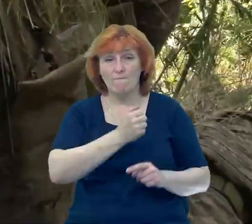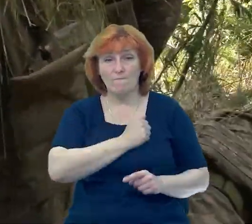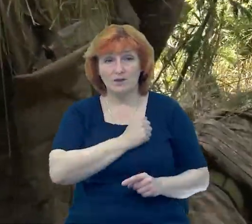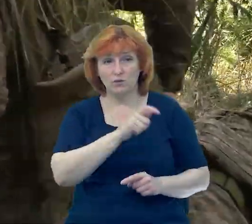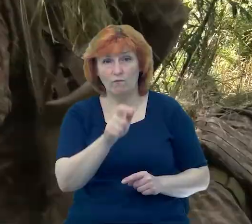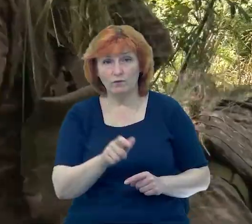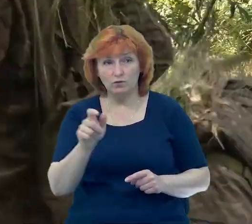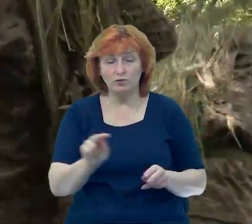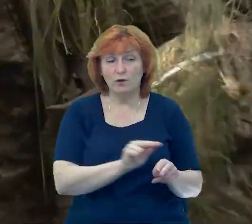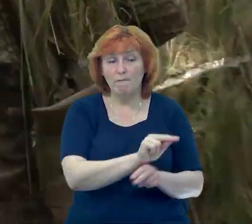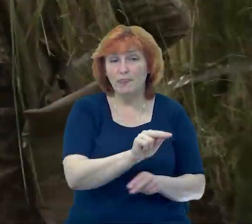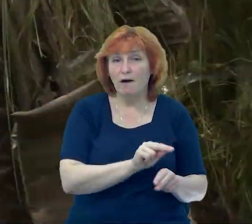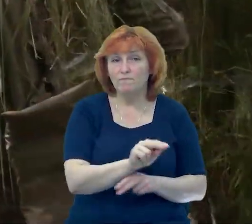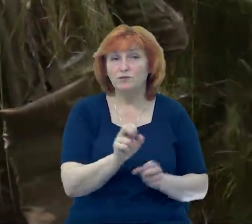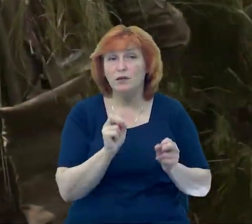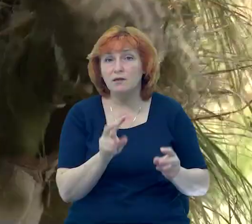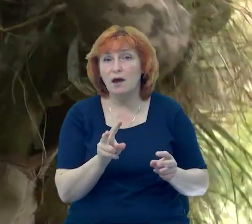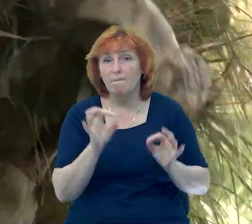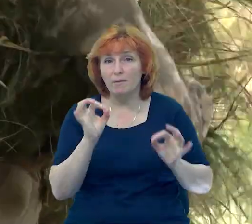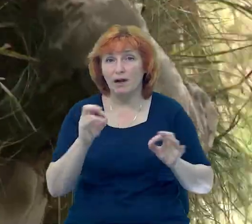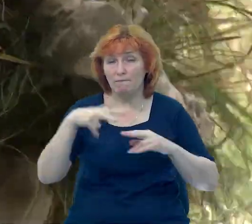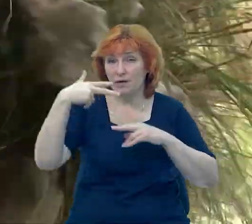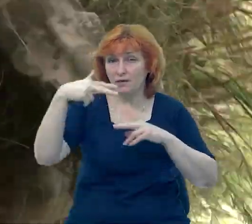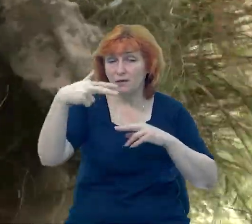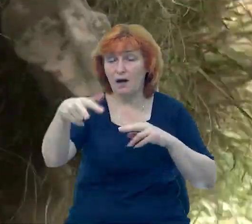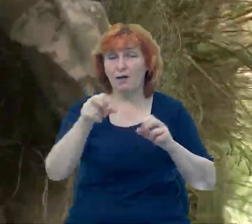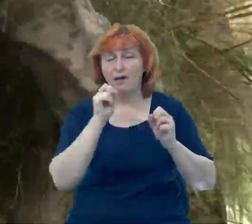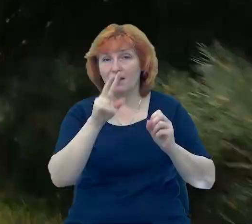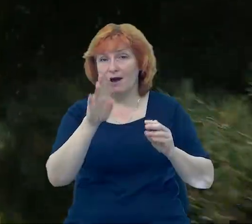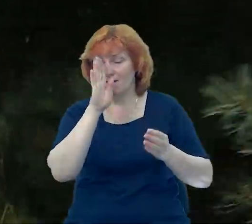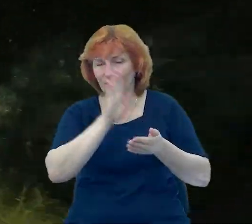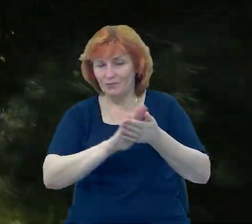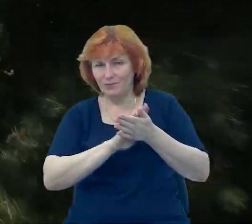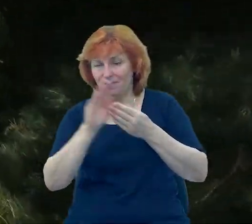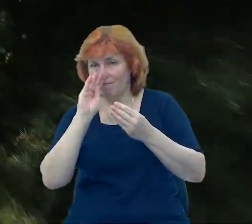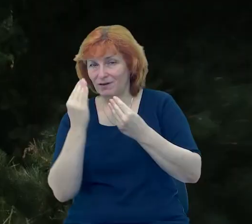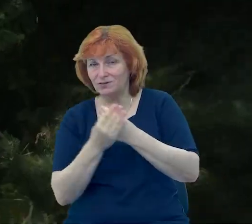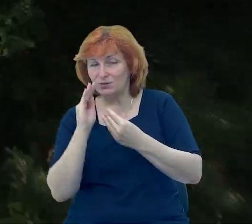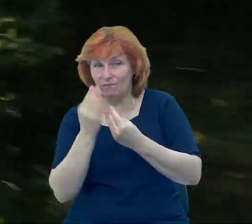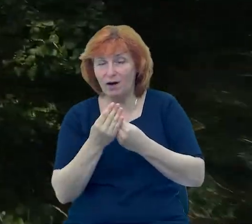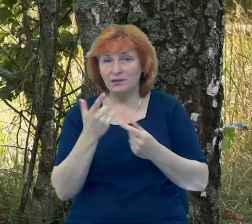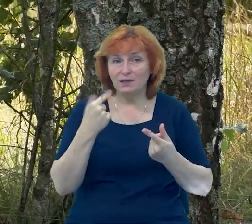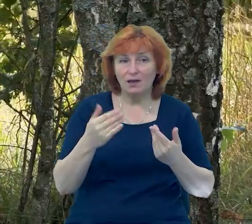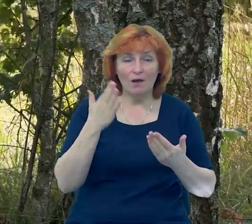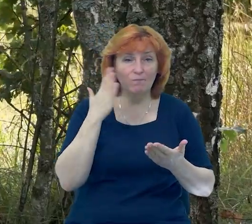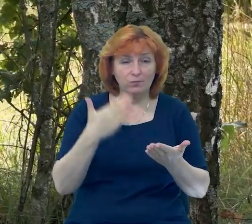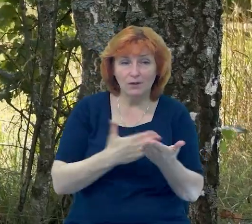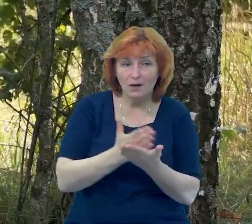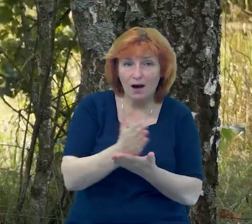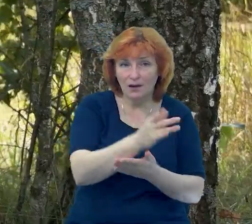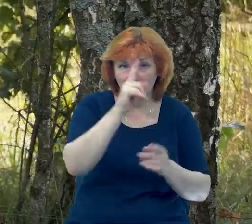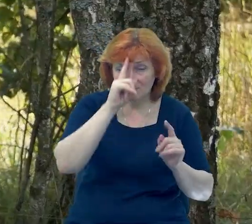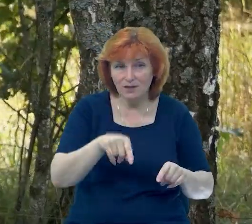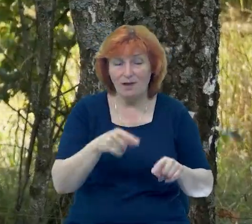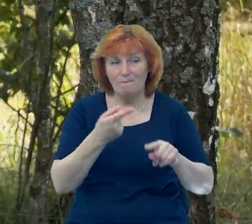Військовослужбовців навчають не лише літати та управляти дронами. Їх вчать маскуватись та орієнтуватись на місцевості та картах. Ми даємо мінімум